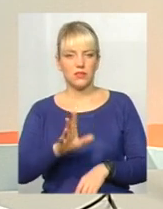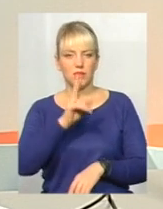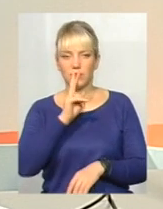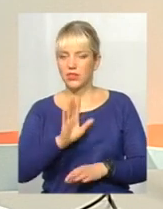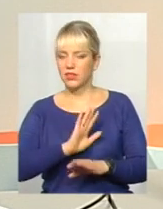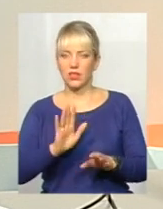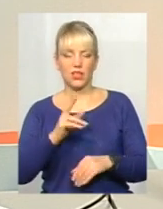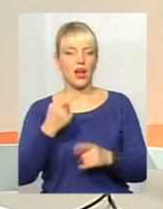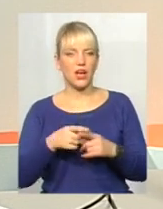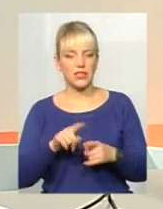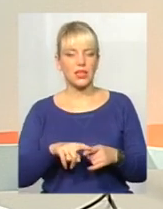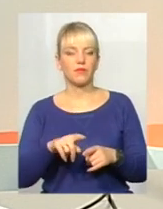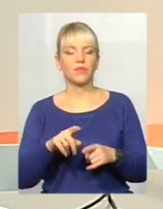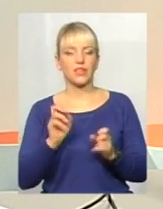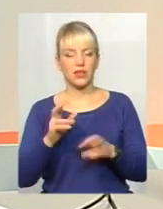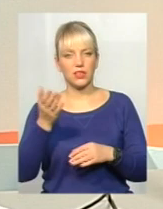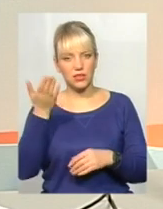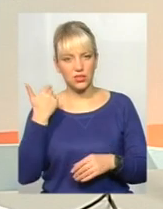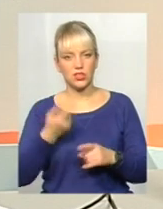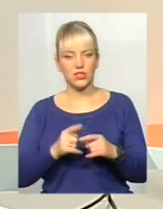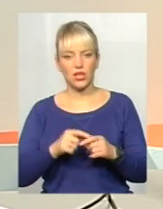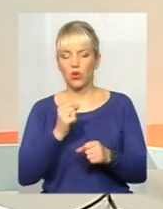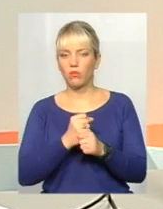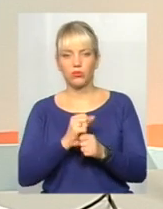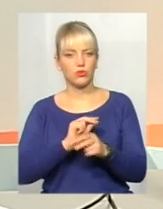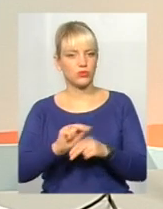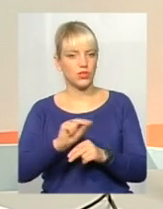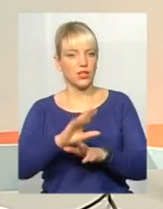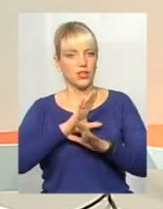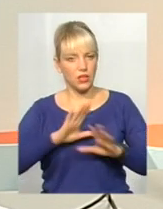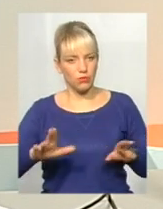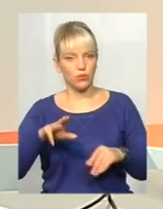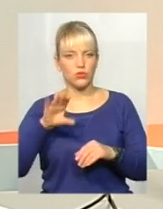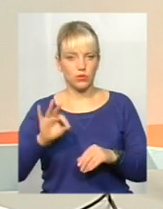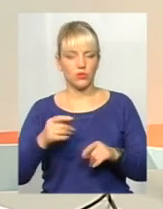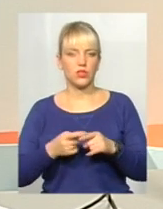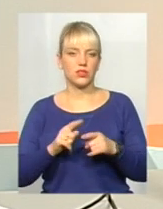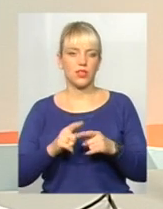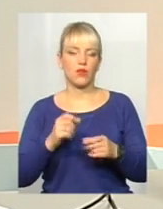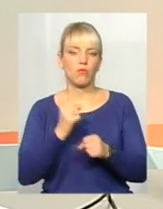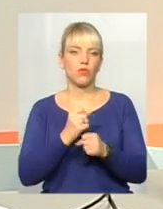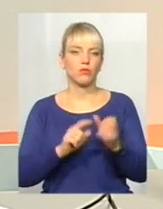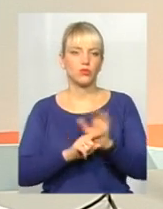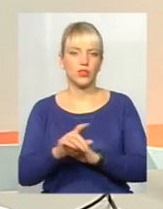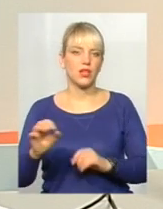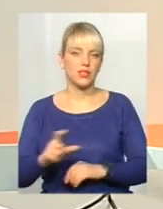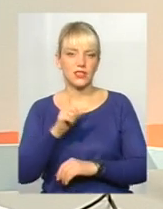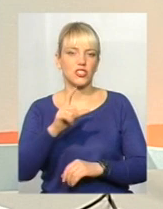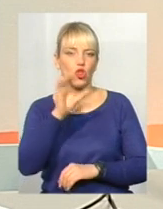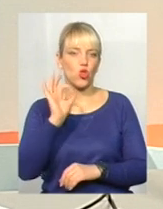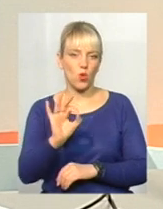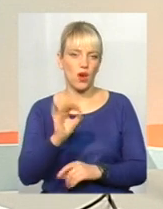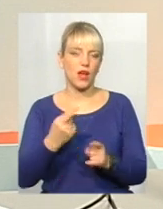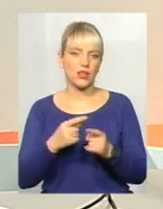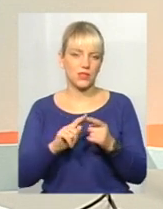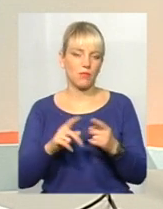однотяжневий, і як би то не було, якщо раніше ці роботи не велося, то це треба робити з нуля, і ми на це маємо